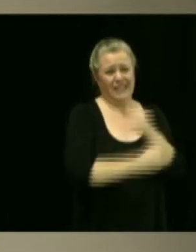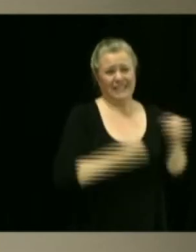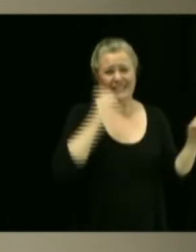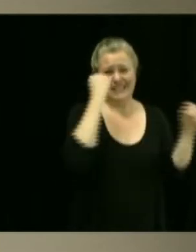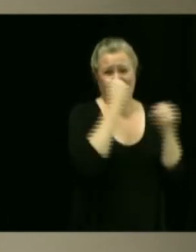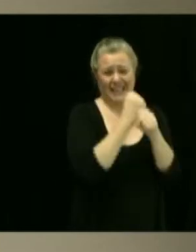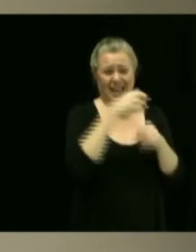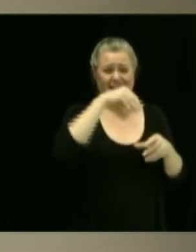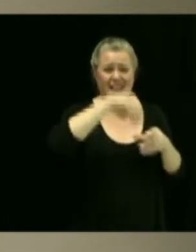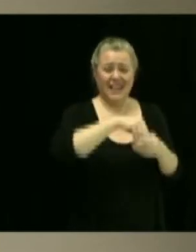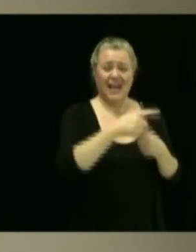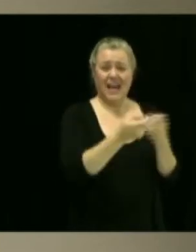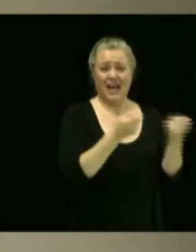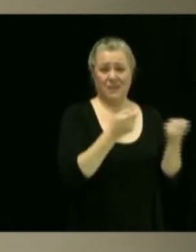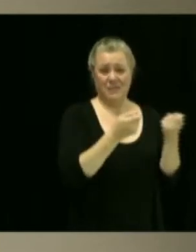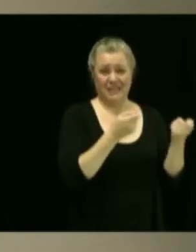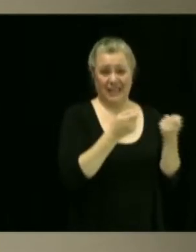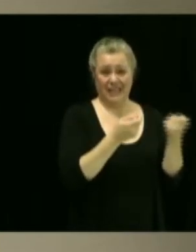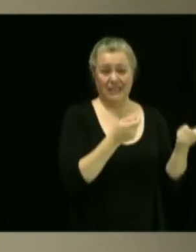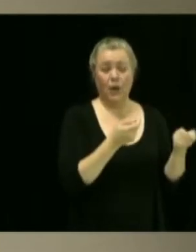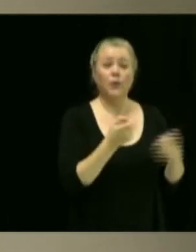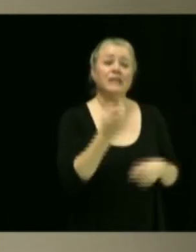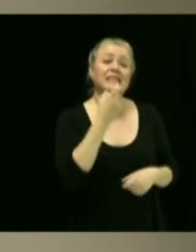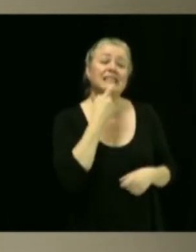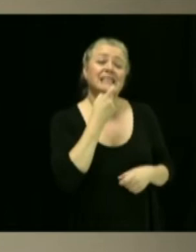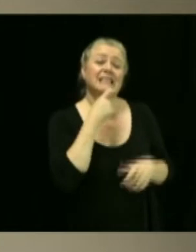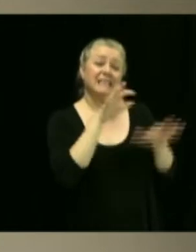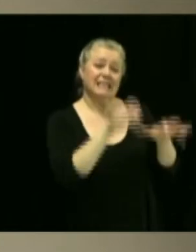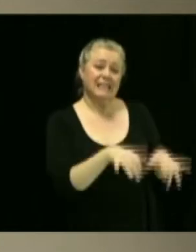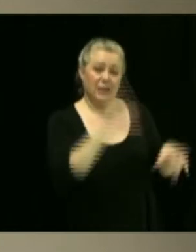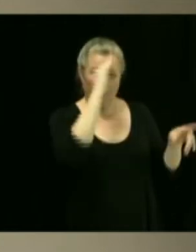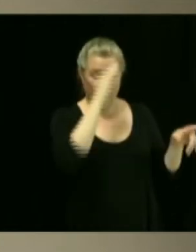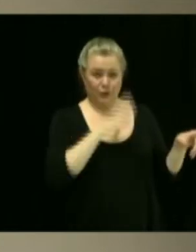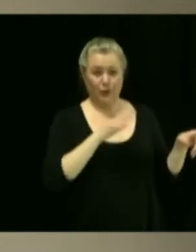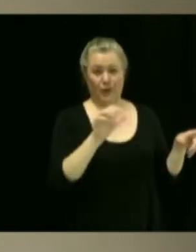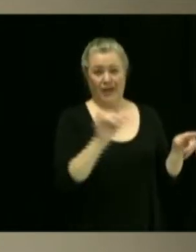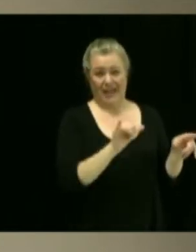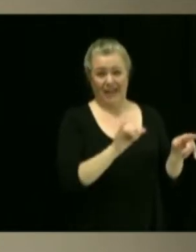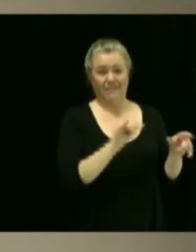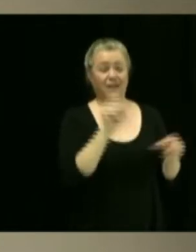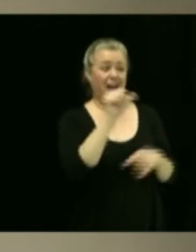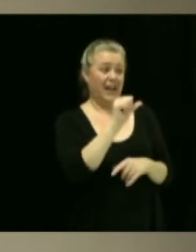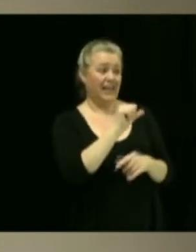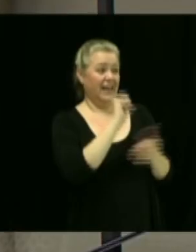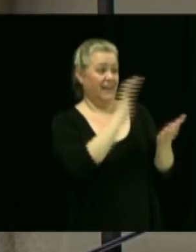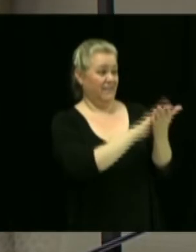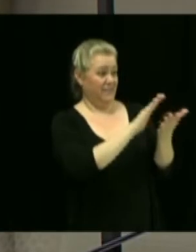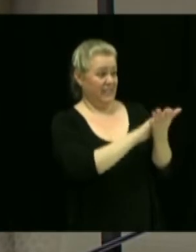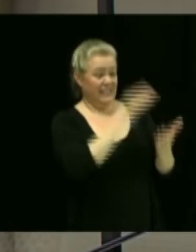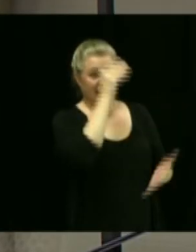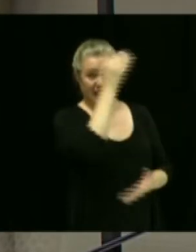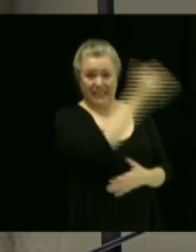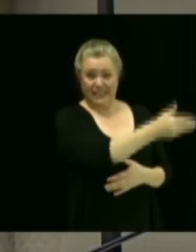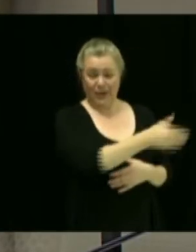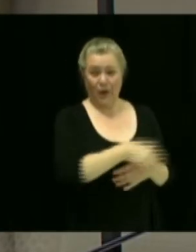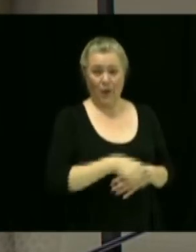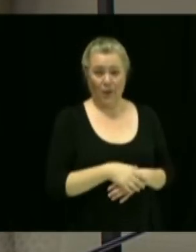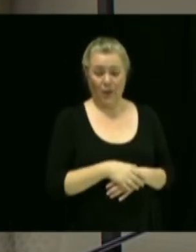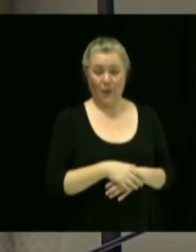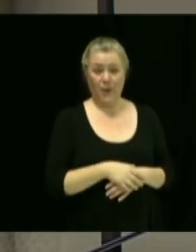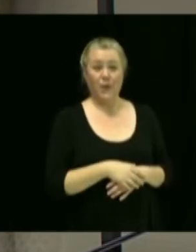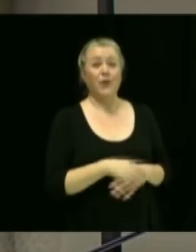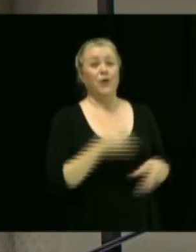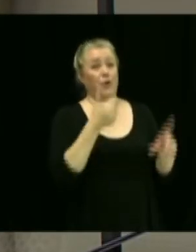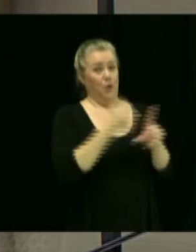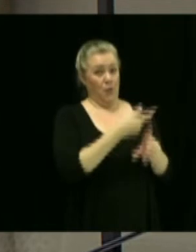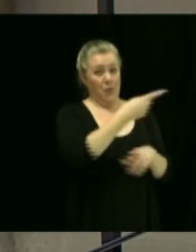Victoria-Villois. Il s'agit de notre greffier ce soir, M. Yves Arcand. Yves, félicitations pour ta nomination. L'avocat de formation a